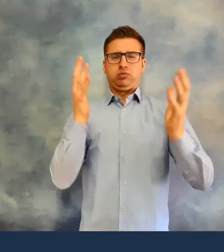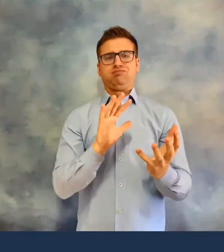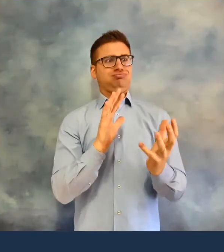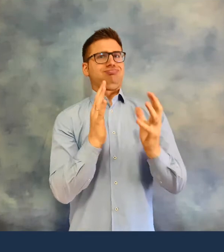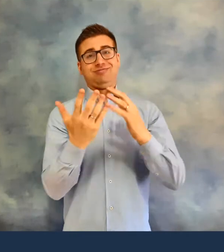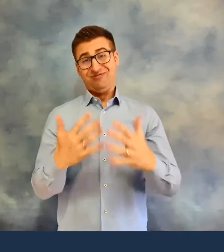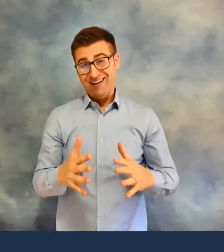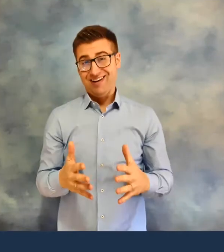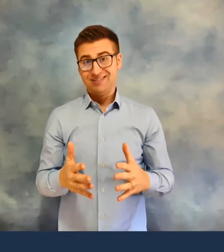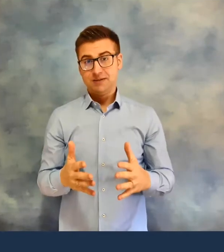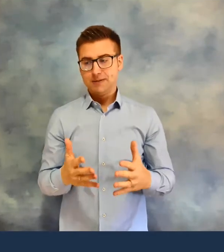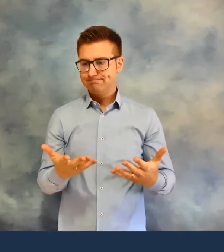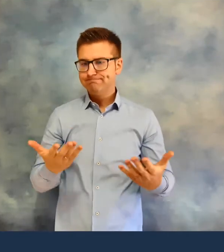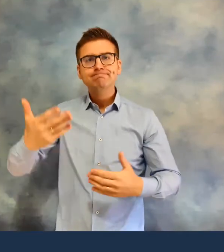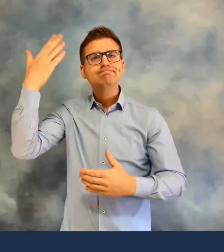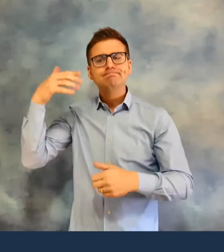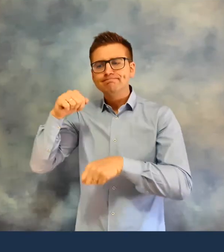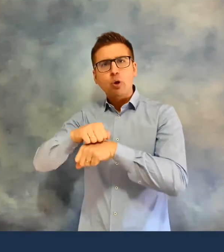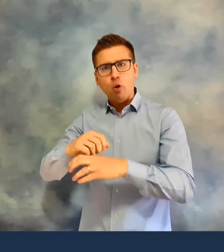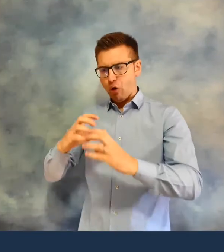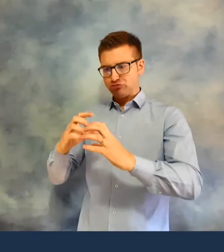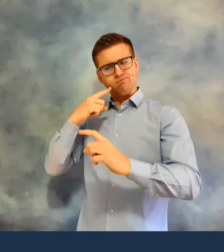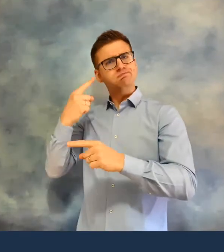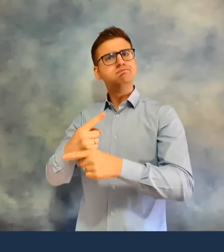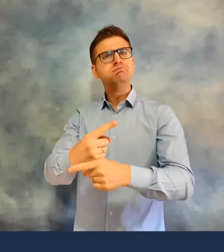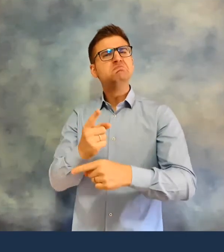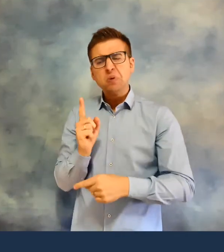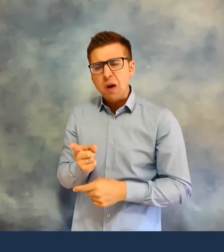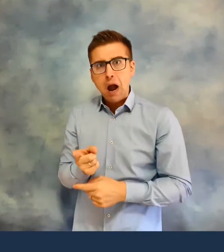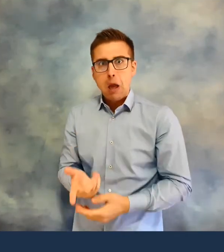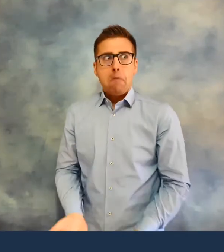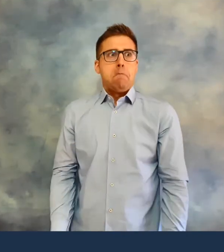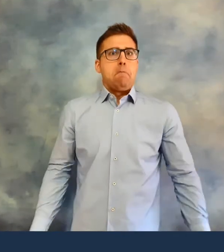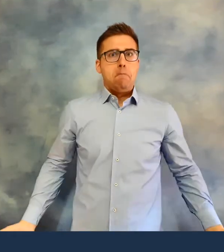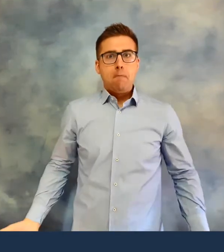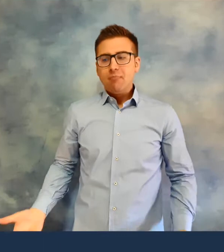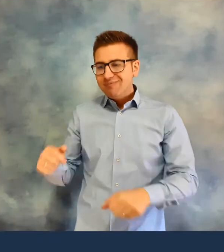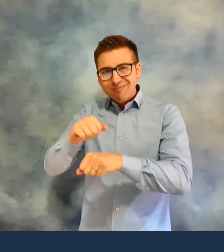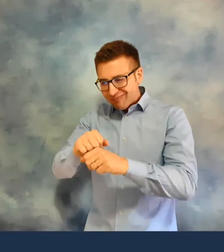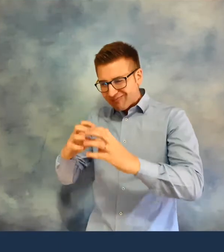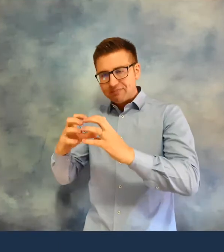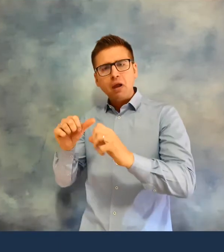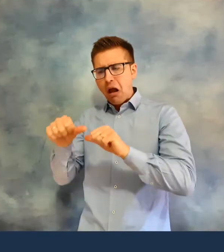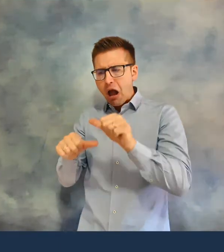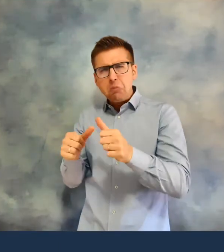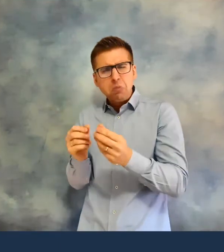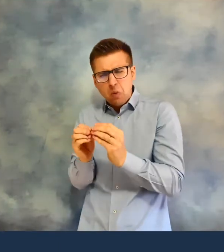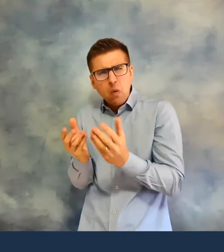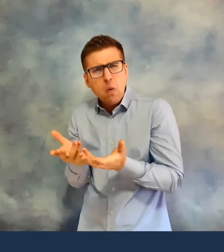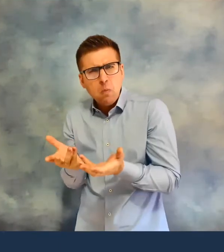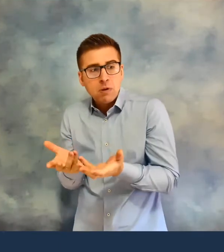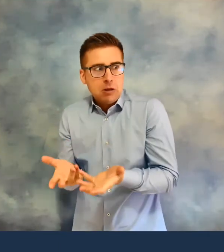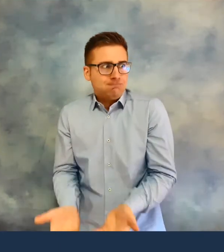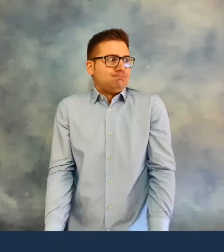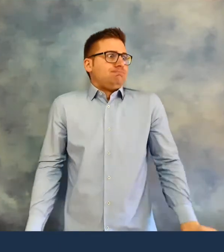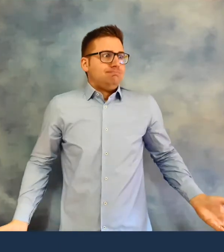stabilire quali rocce abbiano conservato la loro composizione originaria o quanto siano cambiate da allora. Servirebbe un paragone, qualcosa